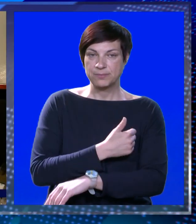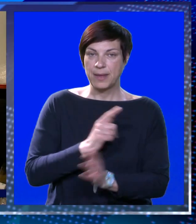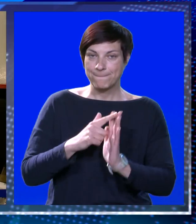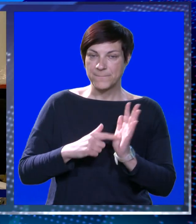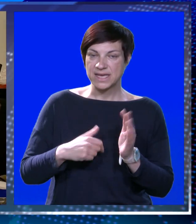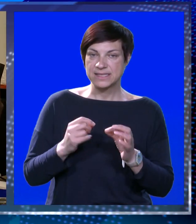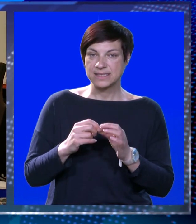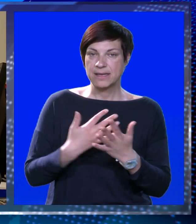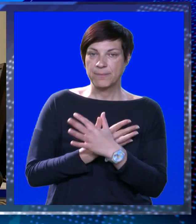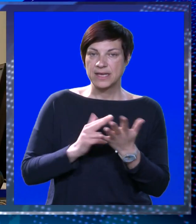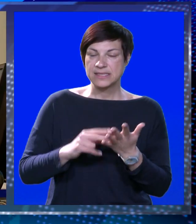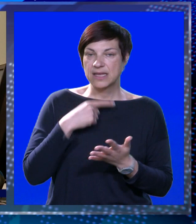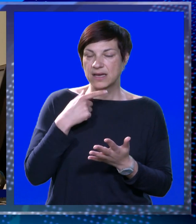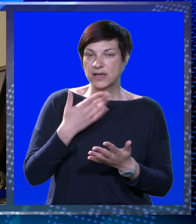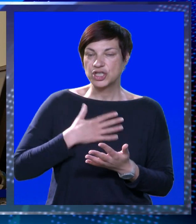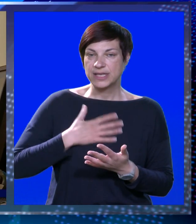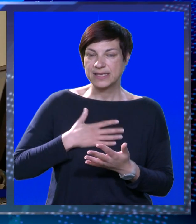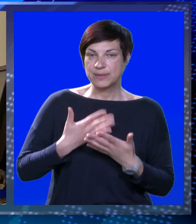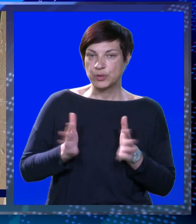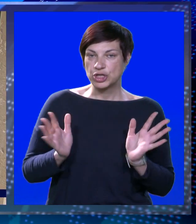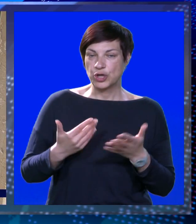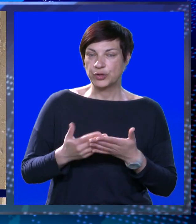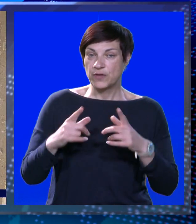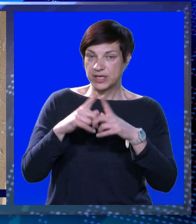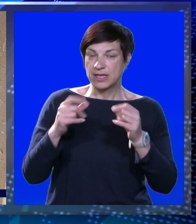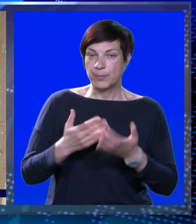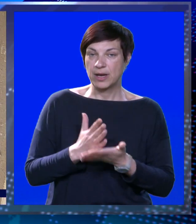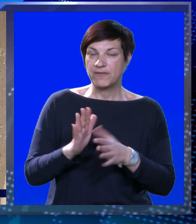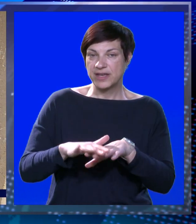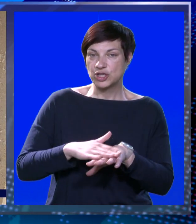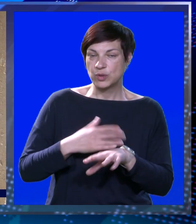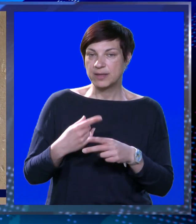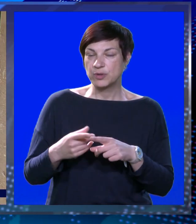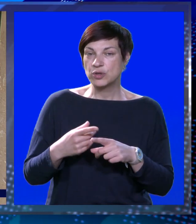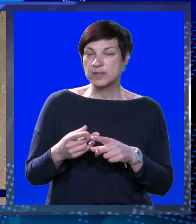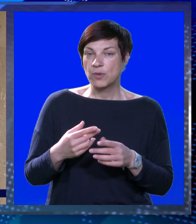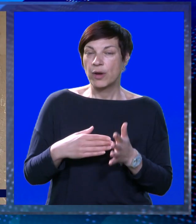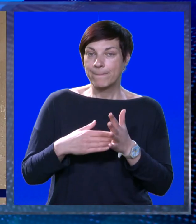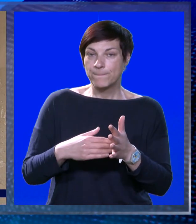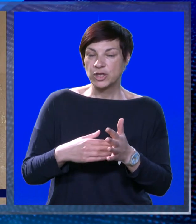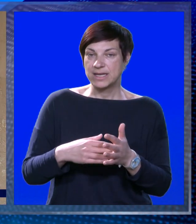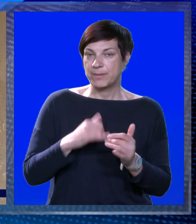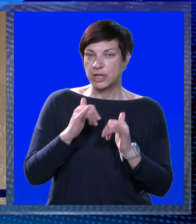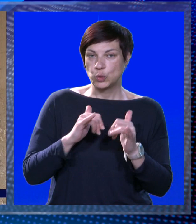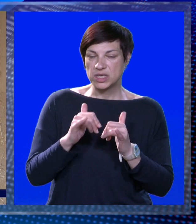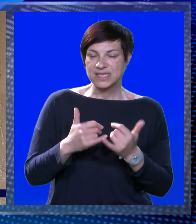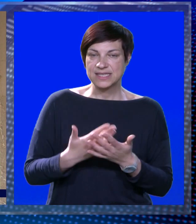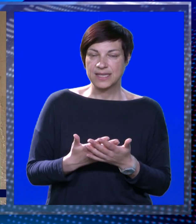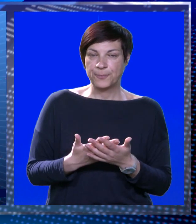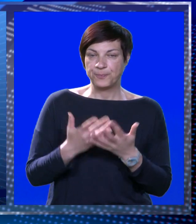mjeseci. Bazdan ističe i kako je poželjno otvoriti ambulantu već u lipnju zbog potreba posjetitelja.